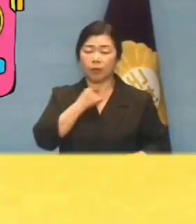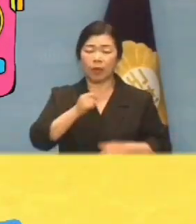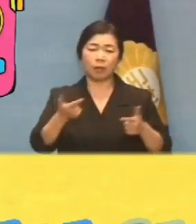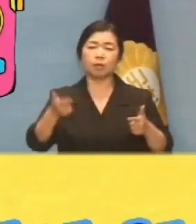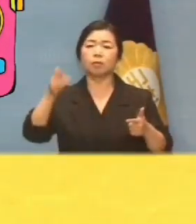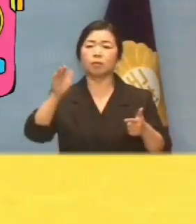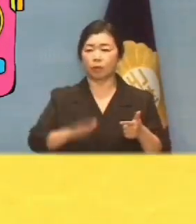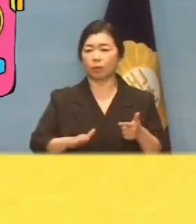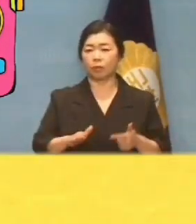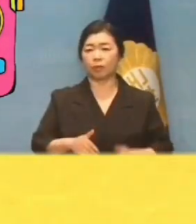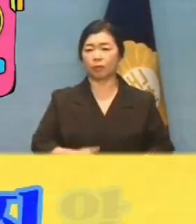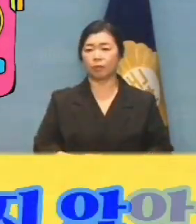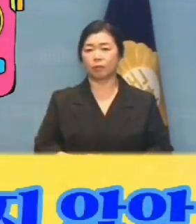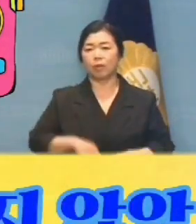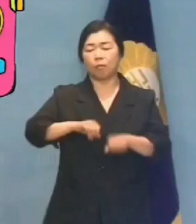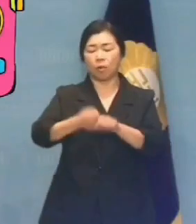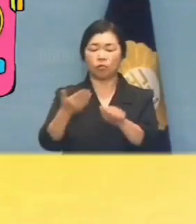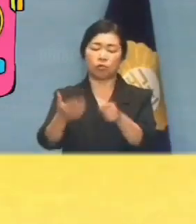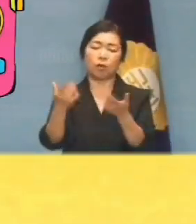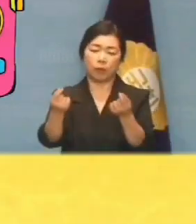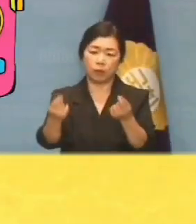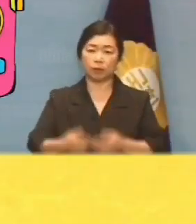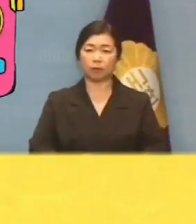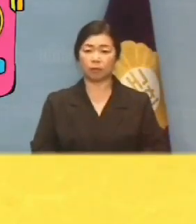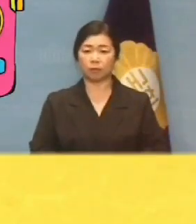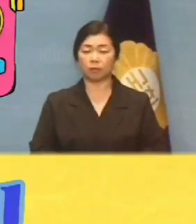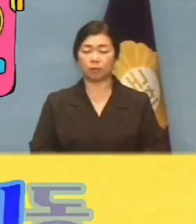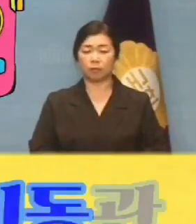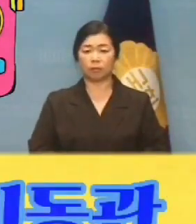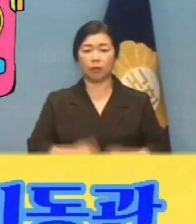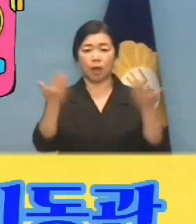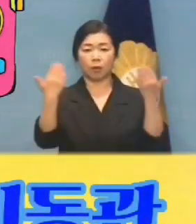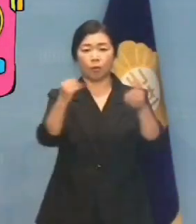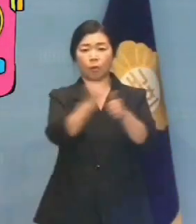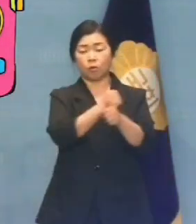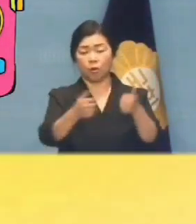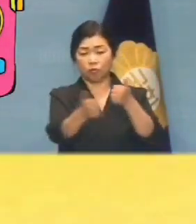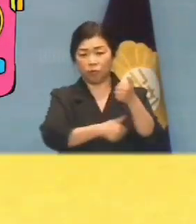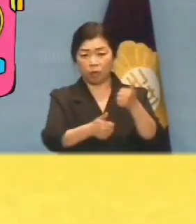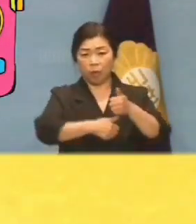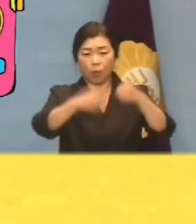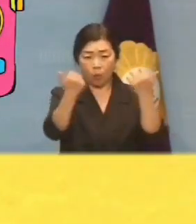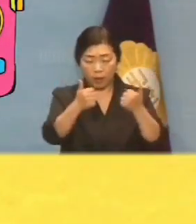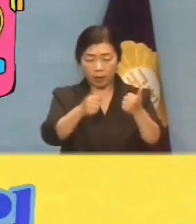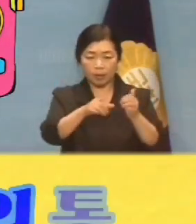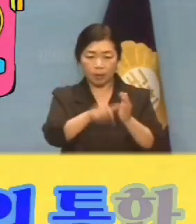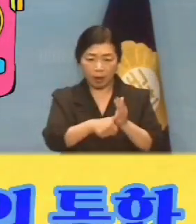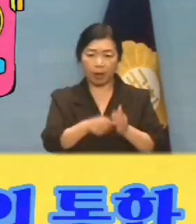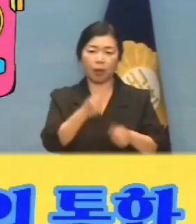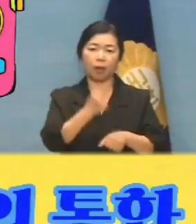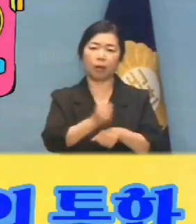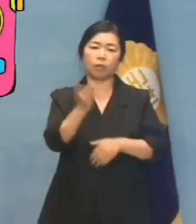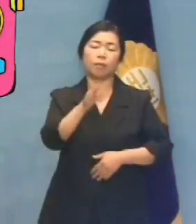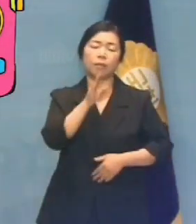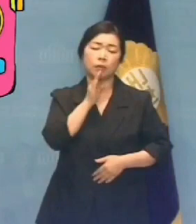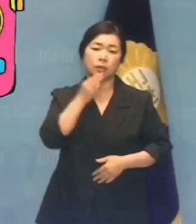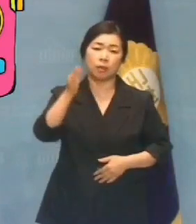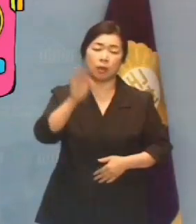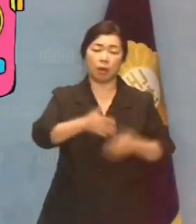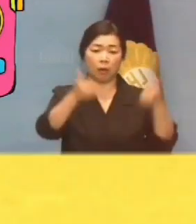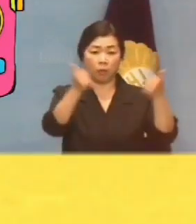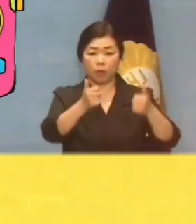당연히 열렸어야 할 학폭위가 열리지 않았고 그 과정에서 이동관 특보와 김승일 이사장의 통화가 있습니다.